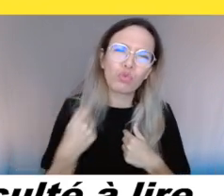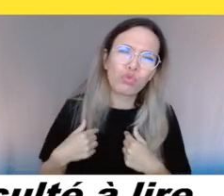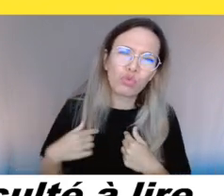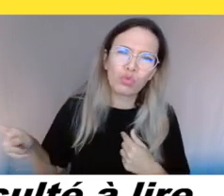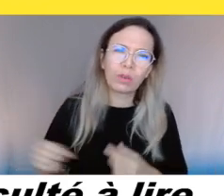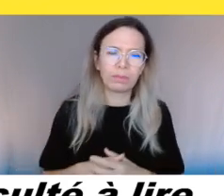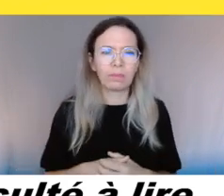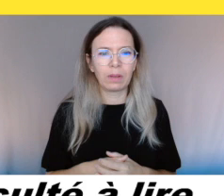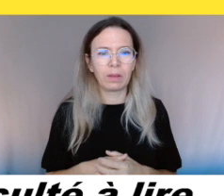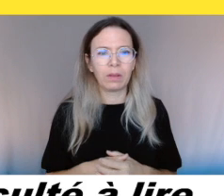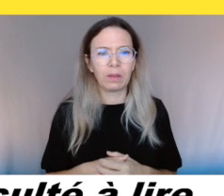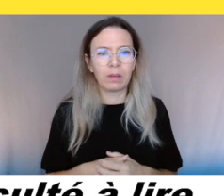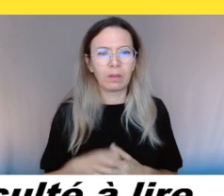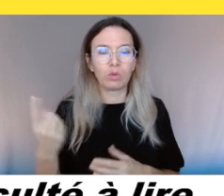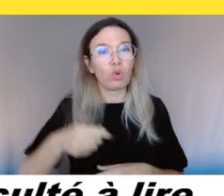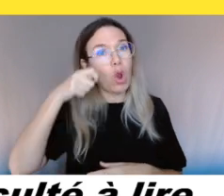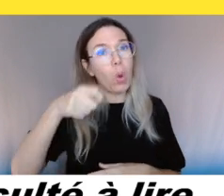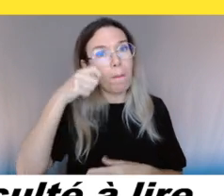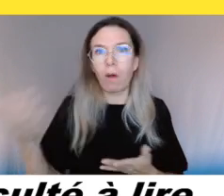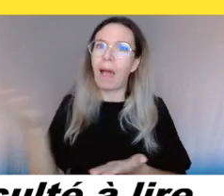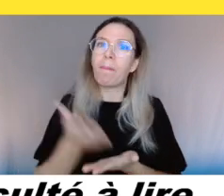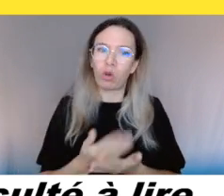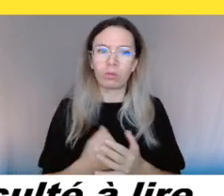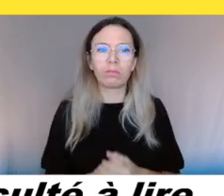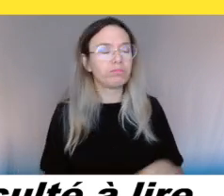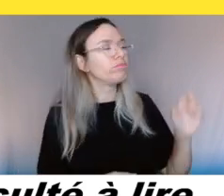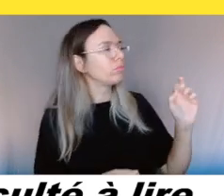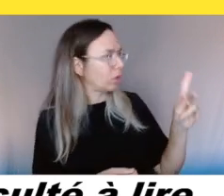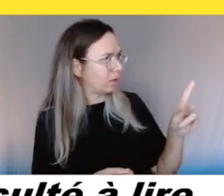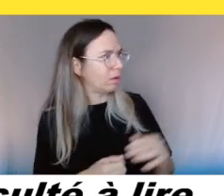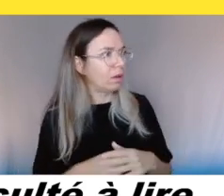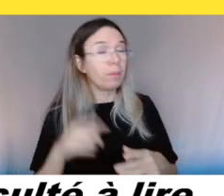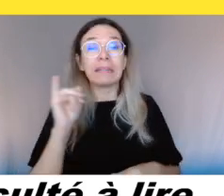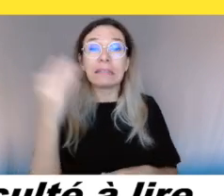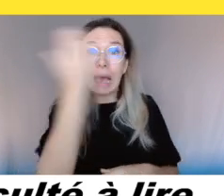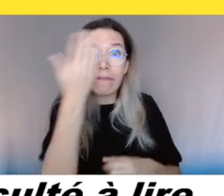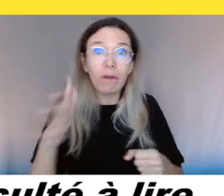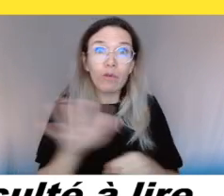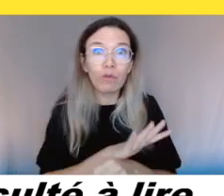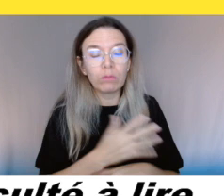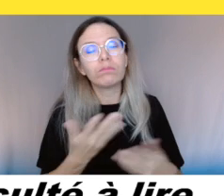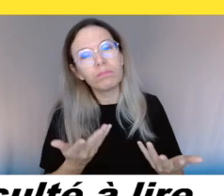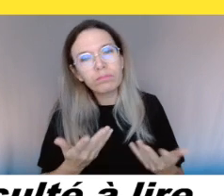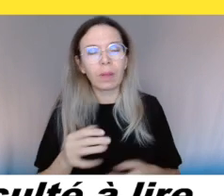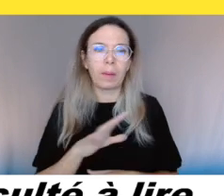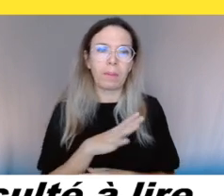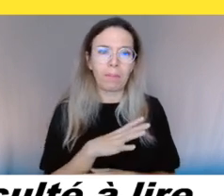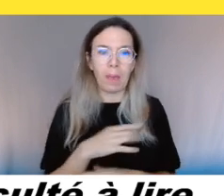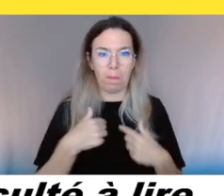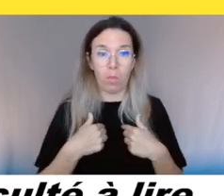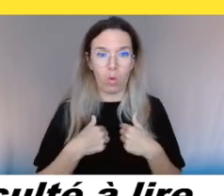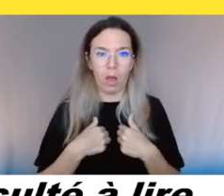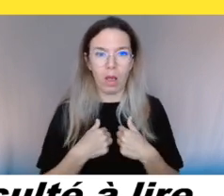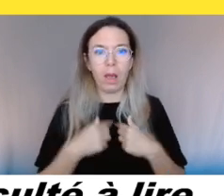Moi, je vous quitter, mais je vous remercie beaucoup, puis je pense que je suis un strict pour vos prochaines. Alors,